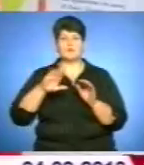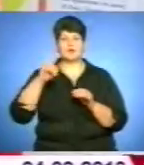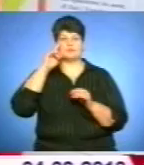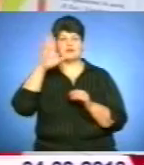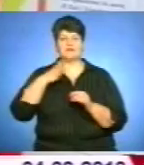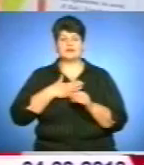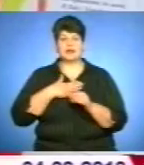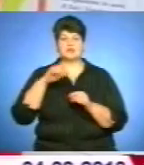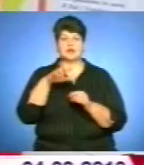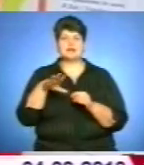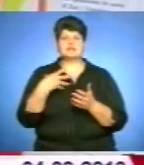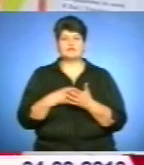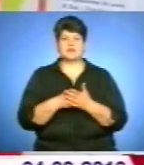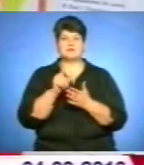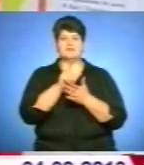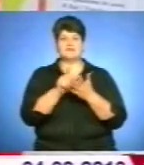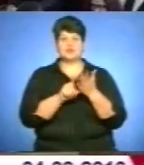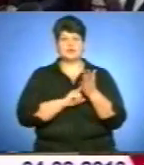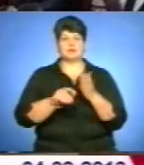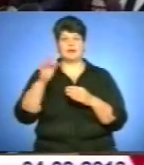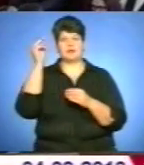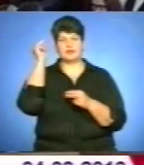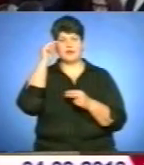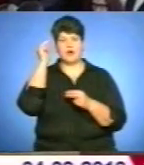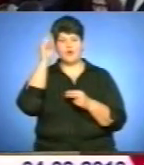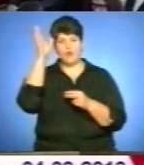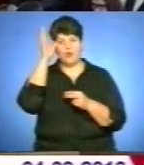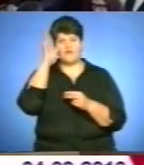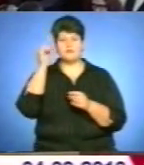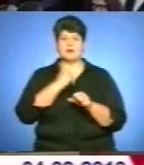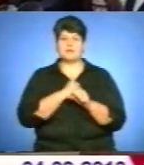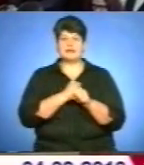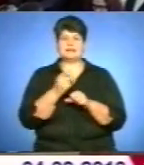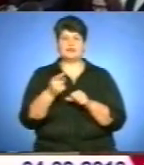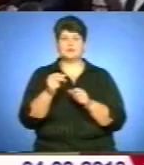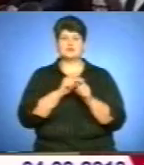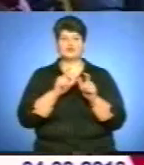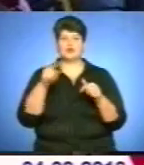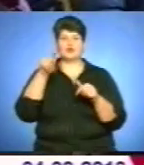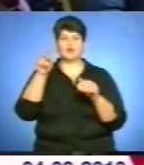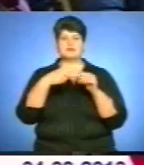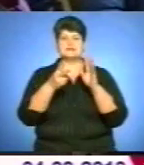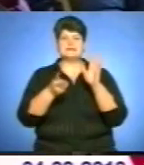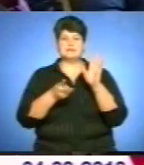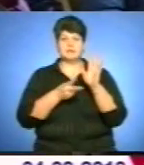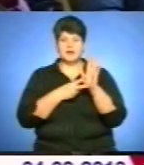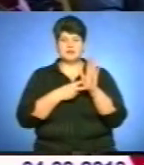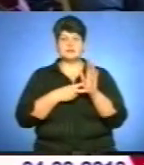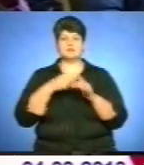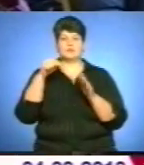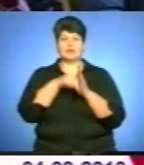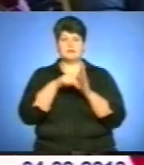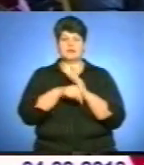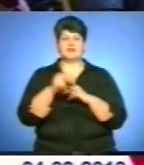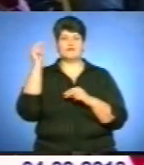не лише своїми віршами, а й науковими працями. Уже 10 років Тернопільська школа номер 17 з поглибленим вивченням іноземних мов